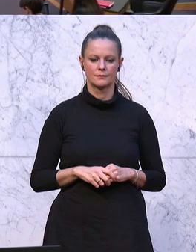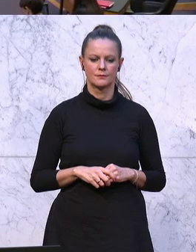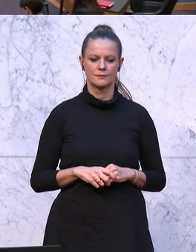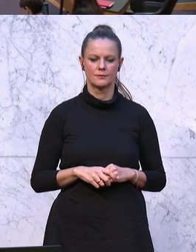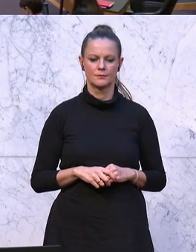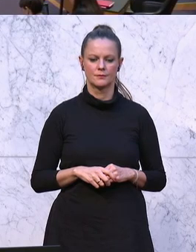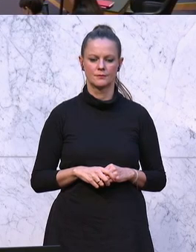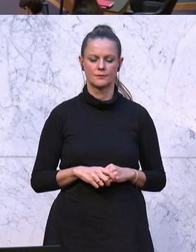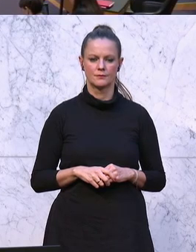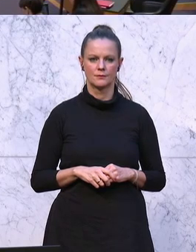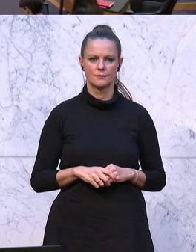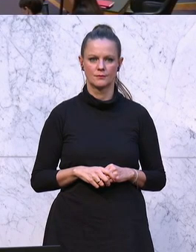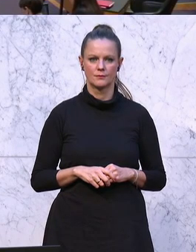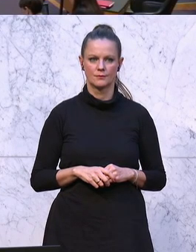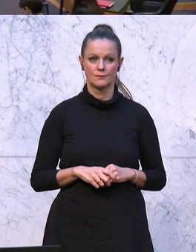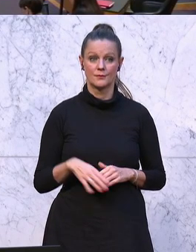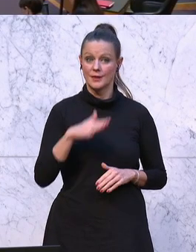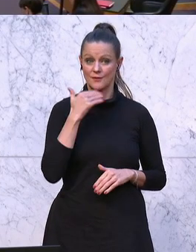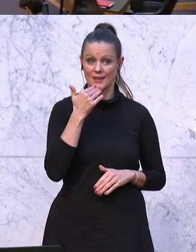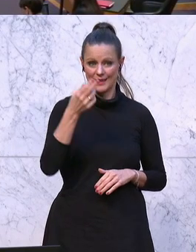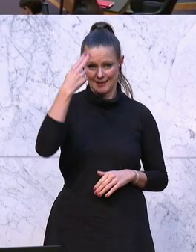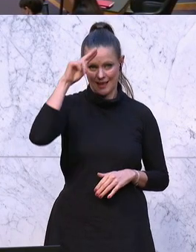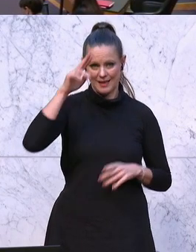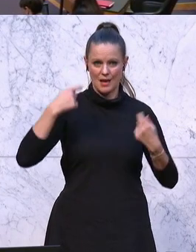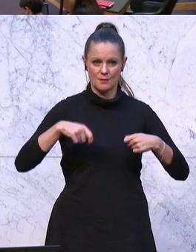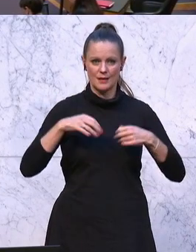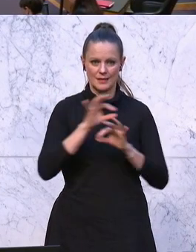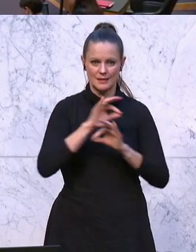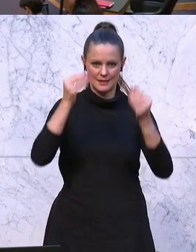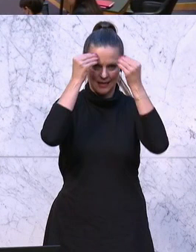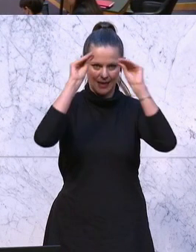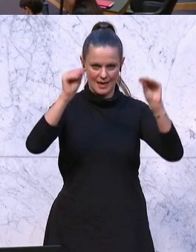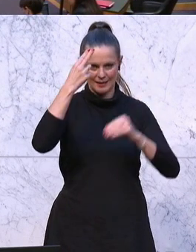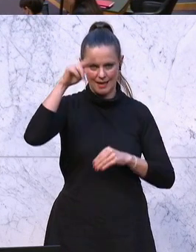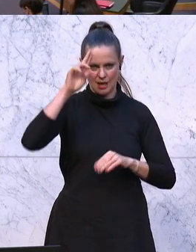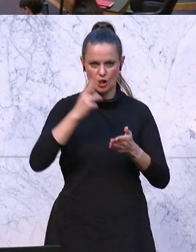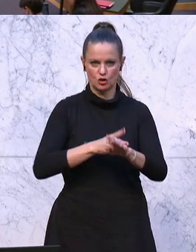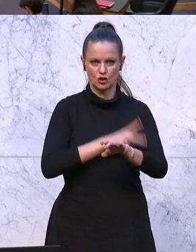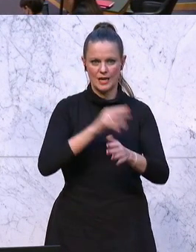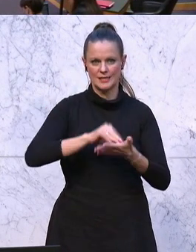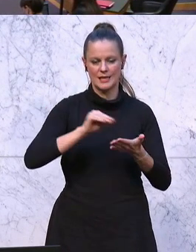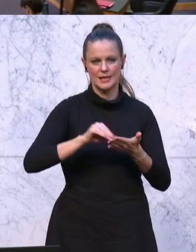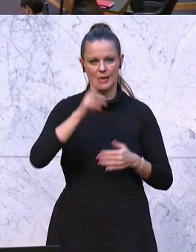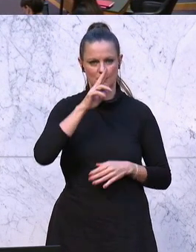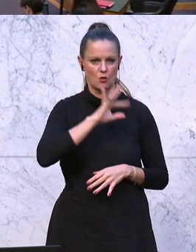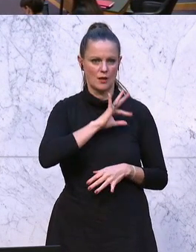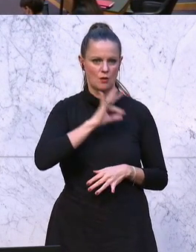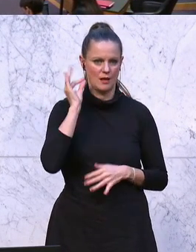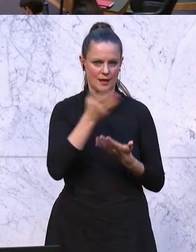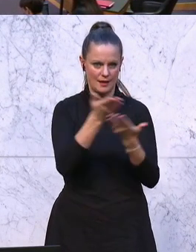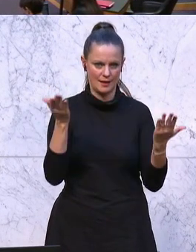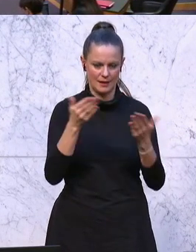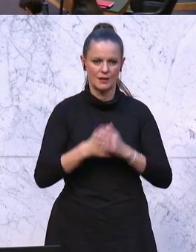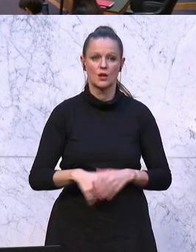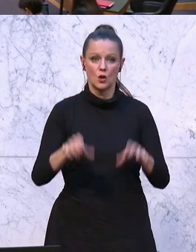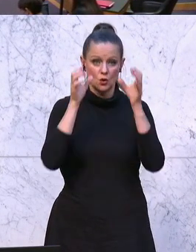Elisabeth Purceller aus Reuthe in Tirol, seit zehn Jahren Abgeordnete. Staatssekretär, geschätzte Kolleginnen und Kollegen, liebe